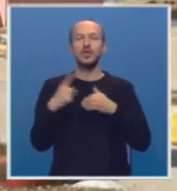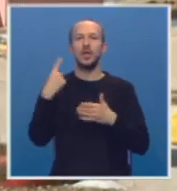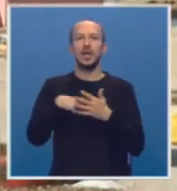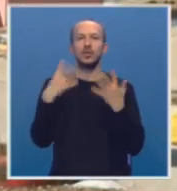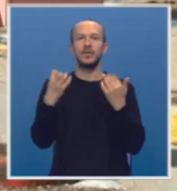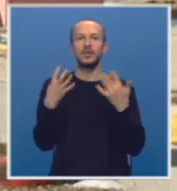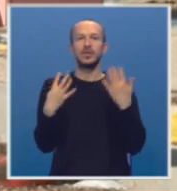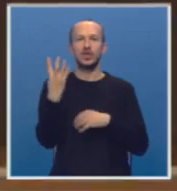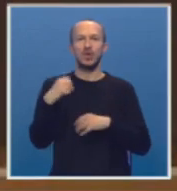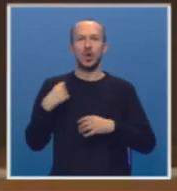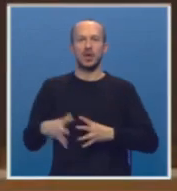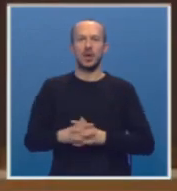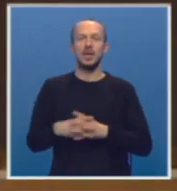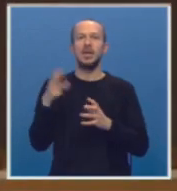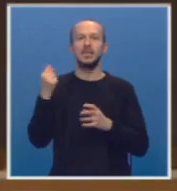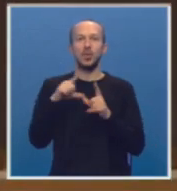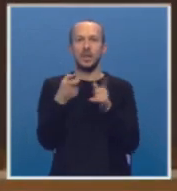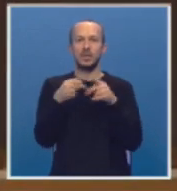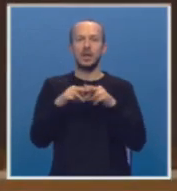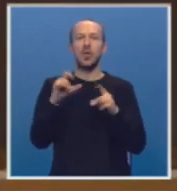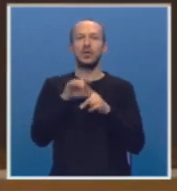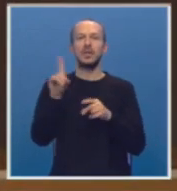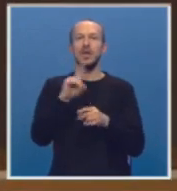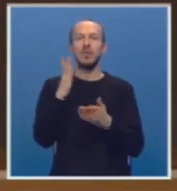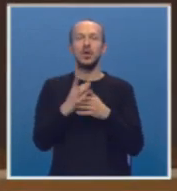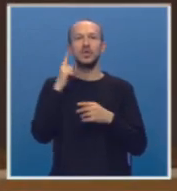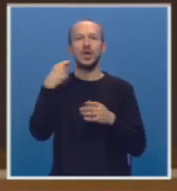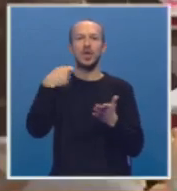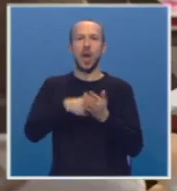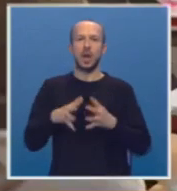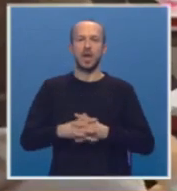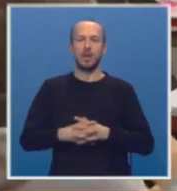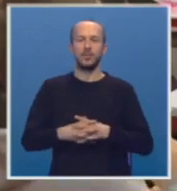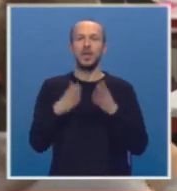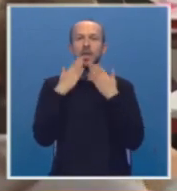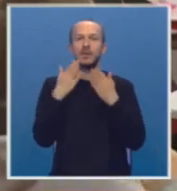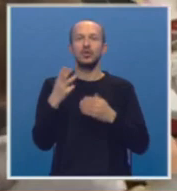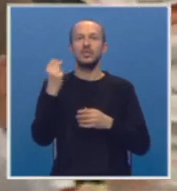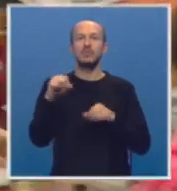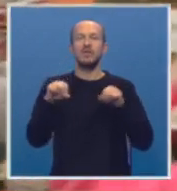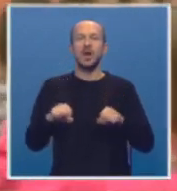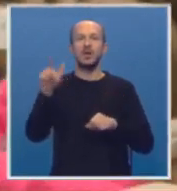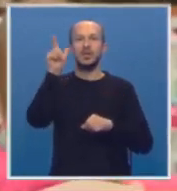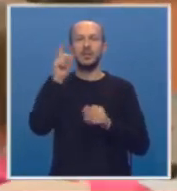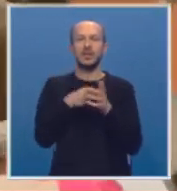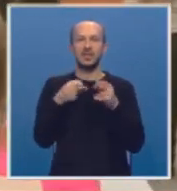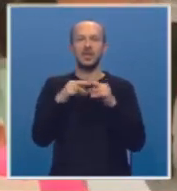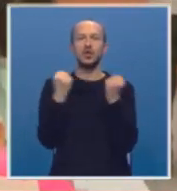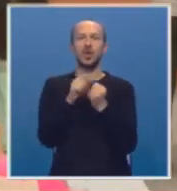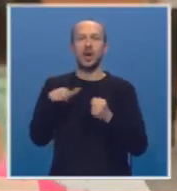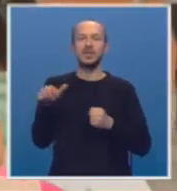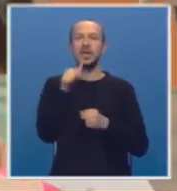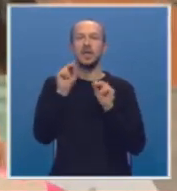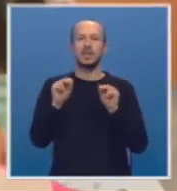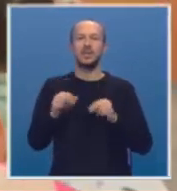1994. godine sredstvima UNESCO i od tada nije bilo značajnih ulaganja. Zahvaljujući sredstvima vlade Srbije, nevesinski školarci